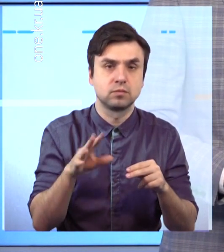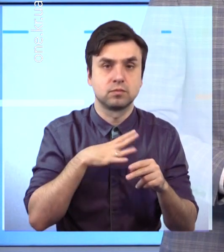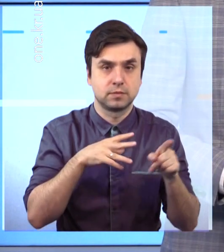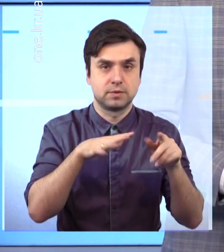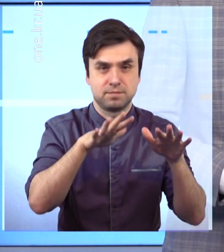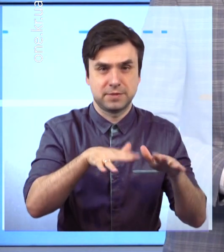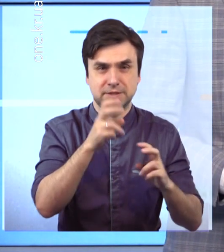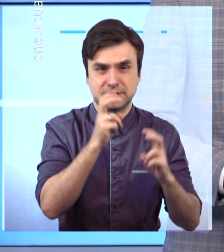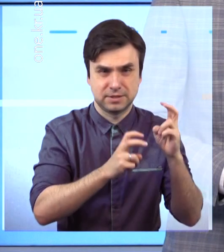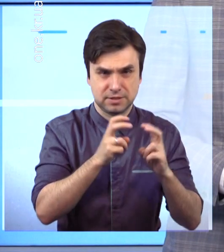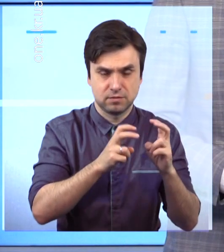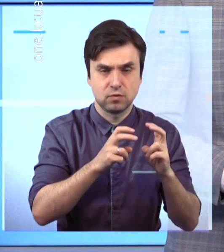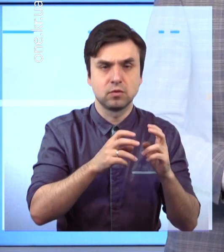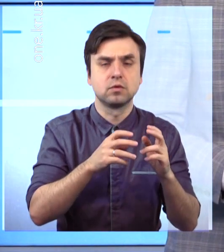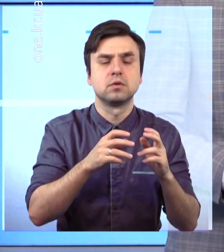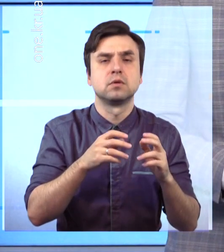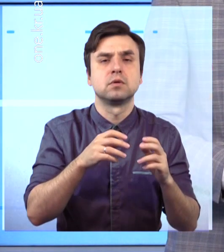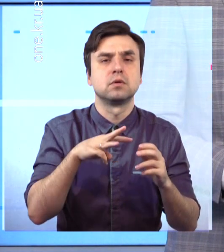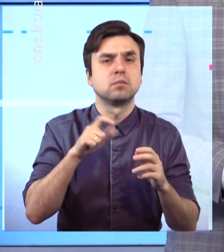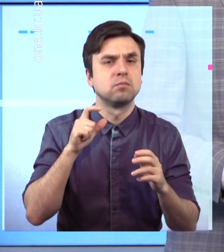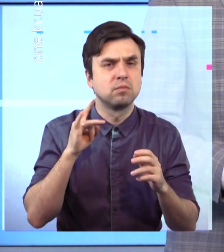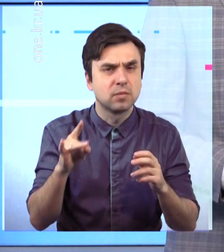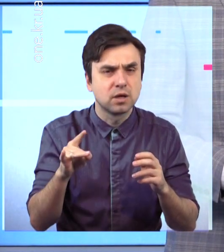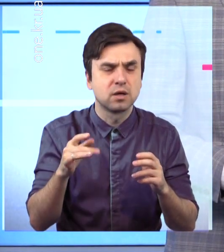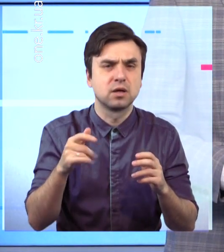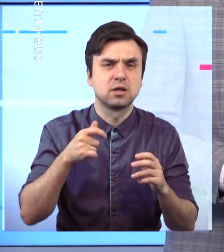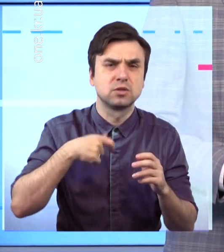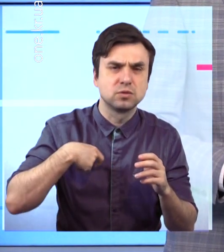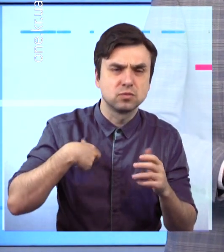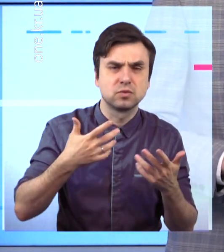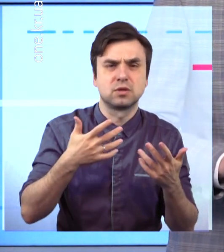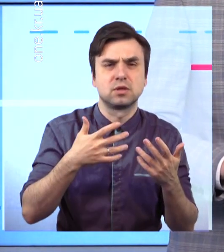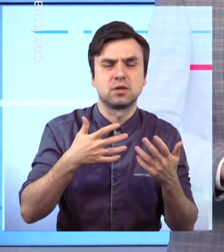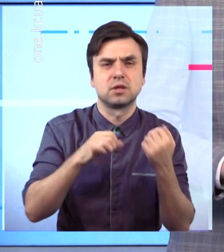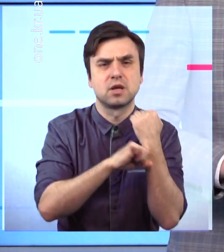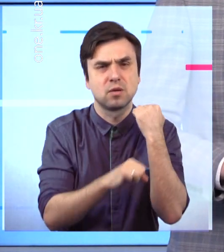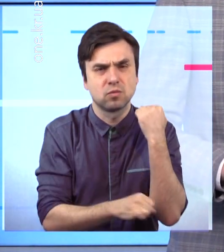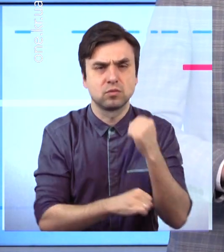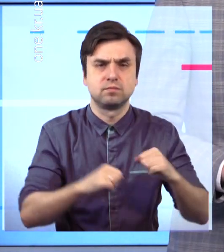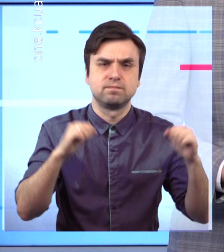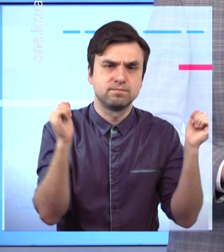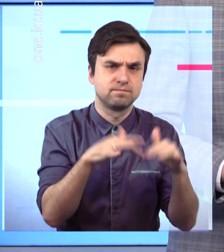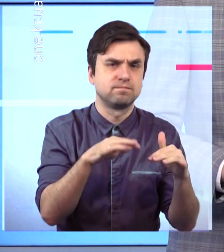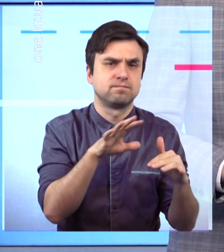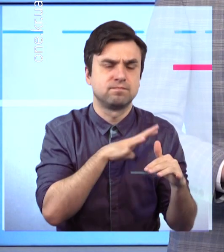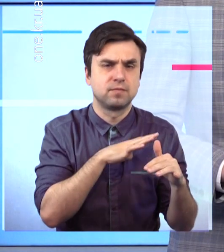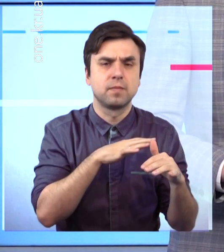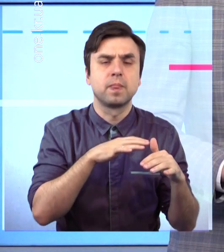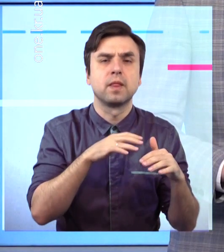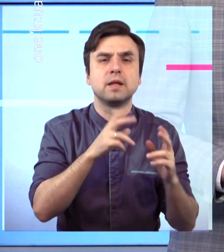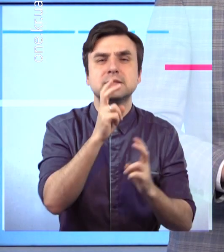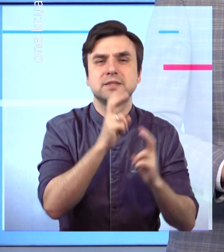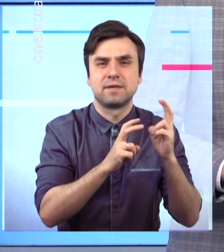та працівники Веста Шляхбуд, аби обговорити можливості та масштаби заміни асфальту у місті. Зокрема, мер